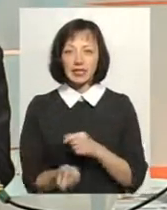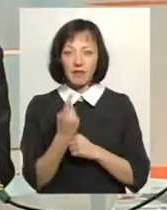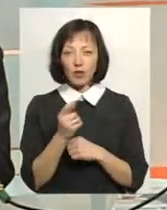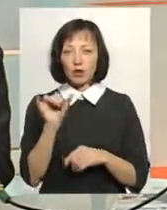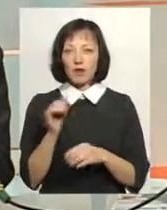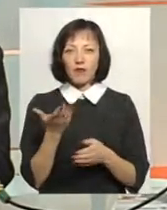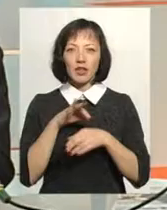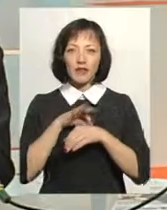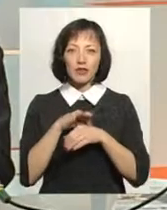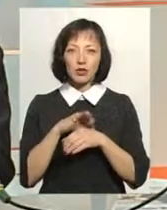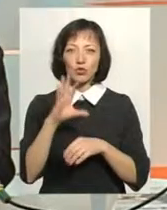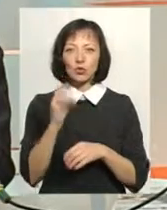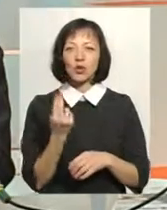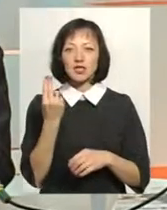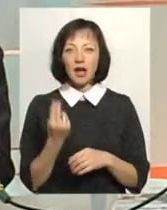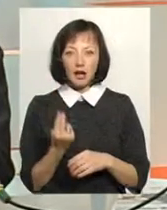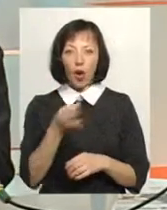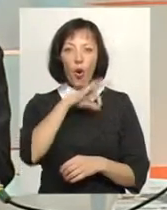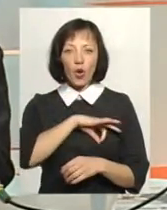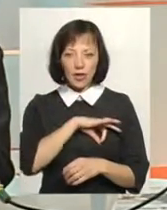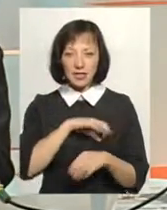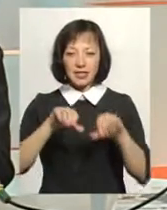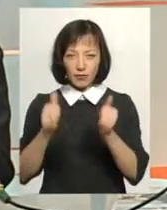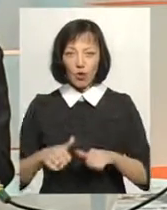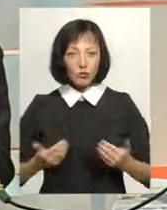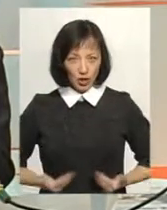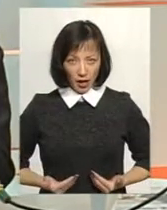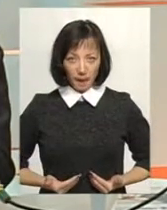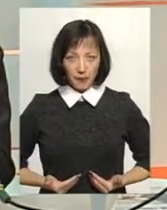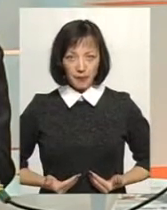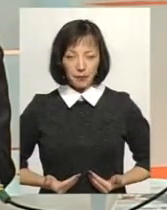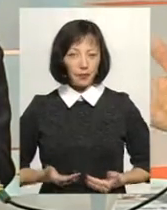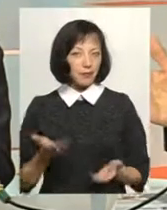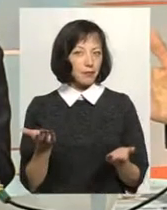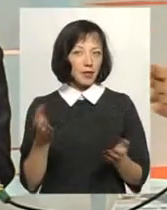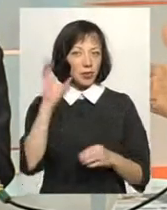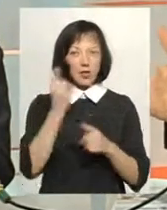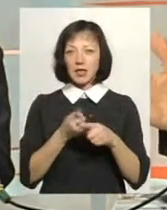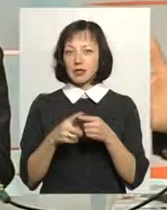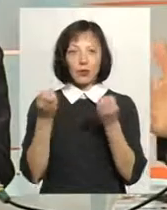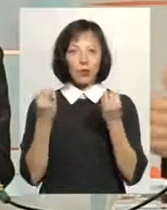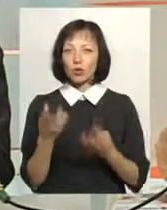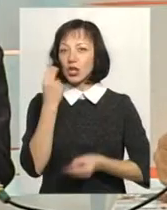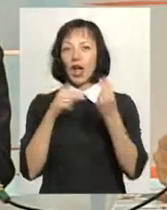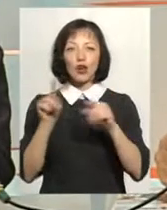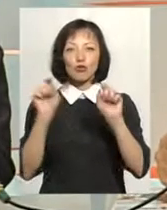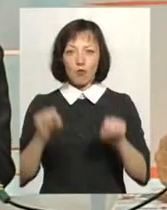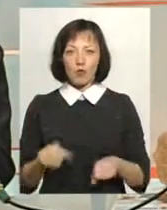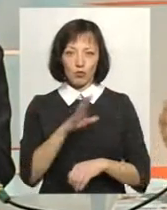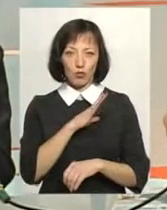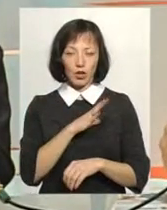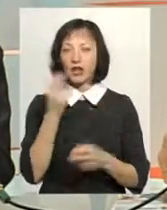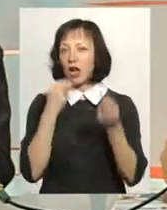'являються, вони ведуть соціально корисний образ життя, слухайте, це просто найкраще, що може бути,